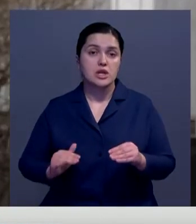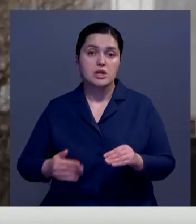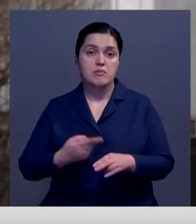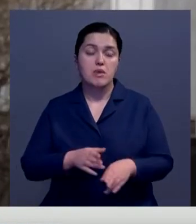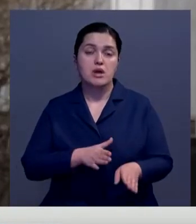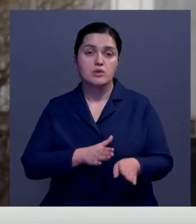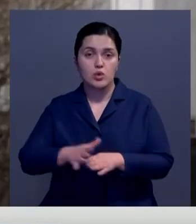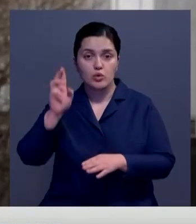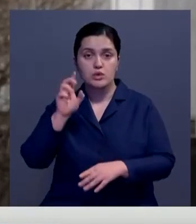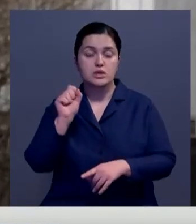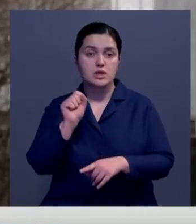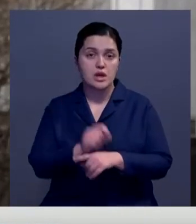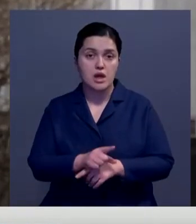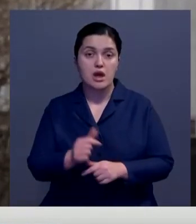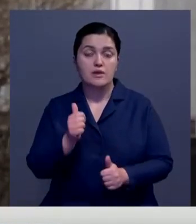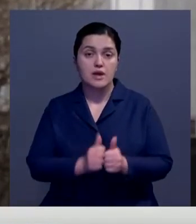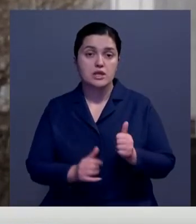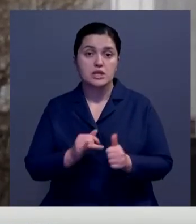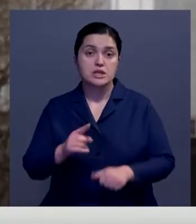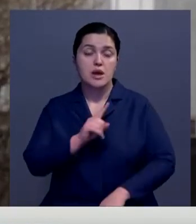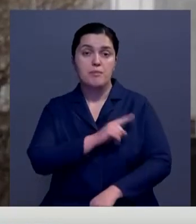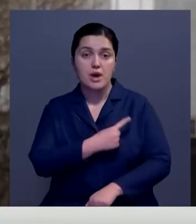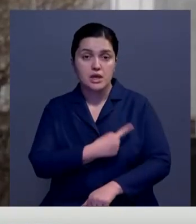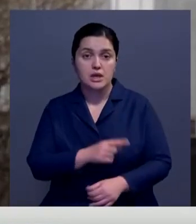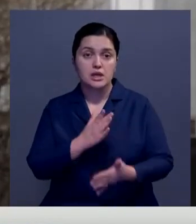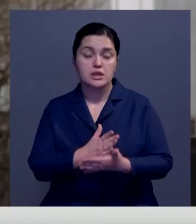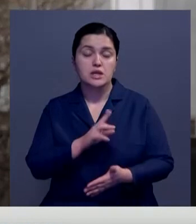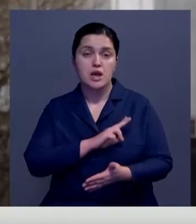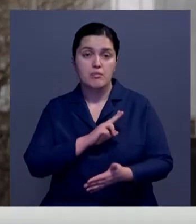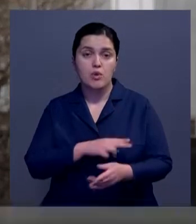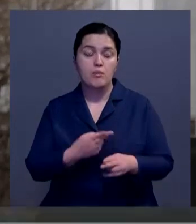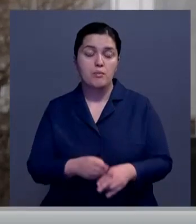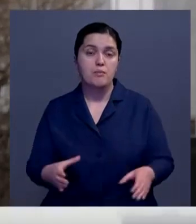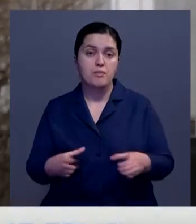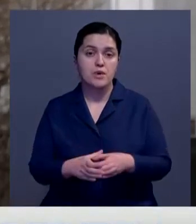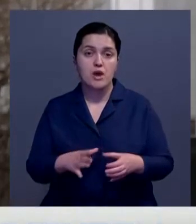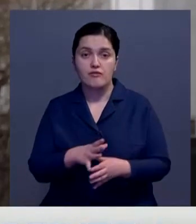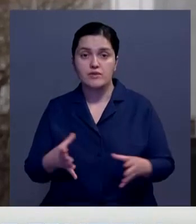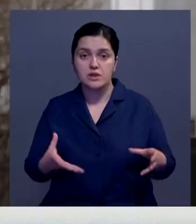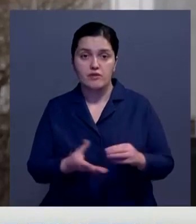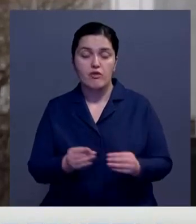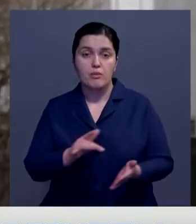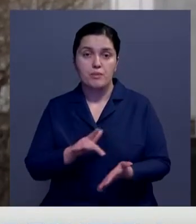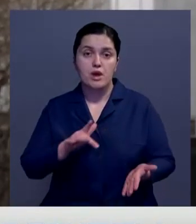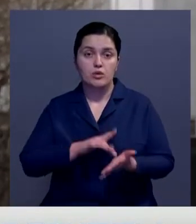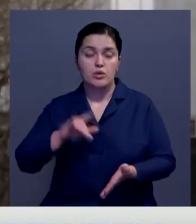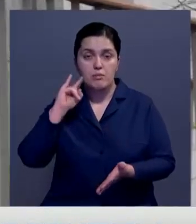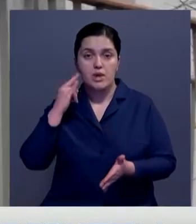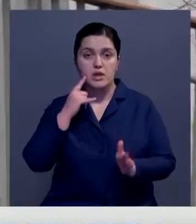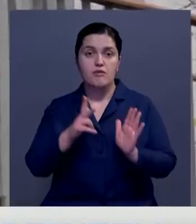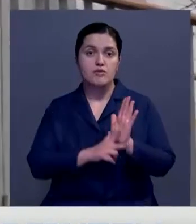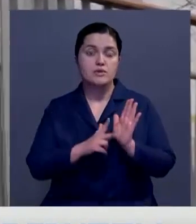государственный заказ. В каждой из поликлиник организована работа мобильных бригад. Всего их по городу Павлодар 87.